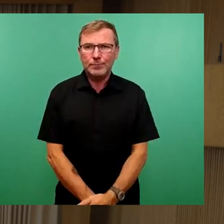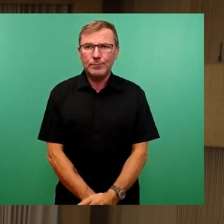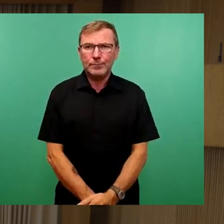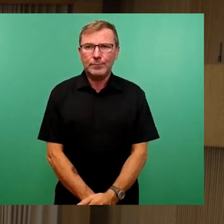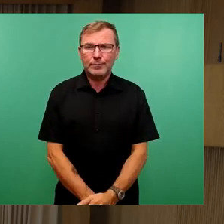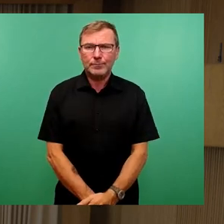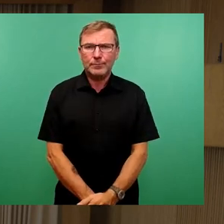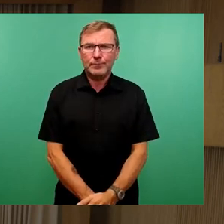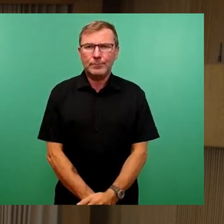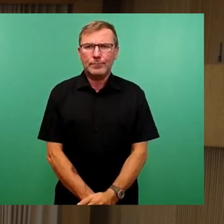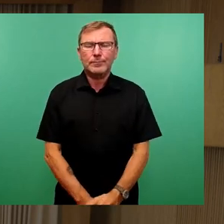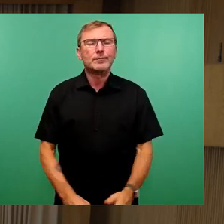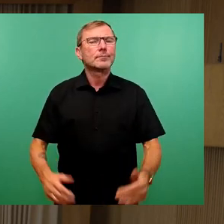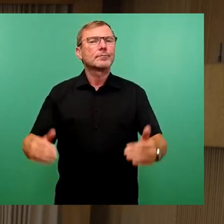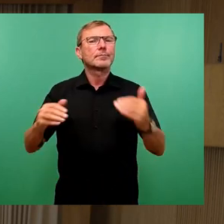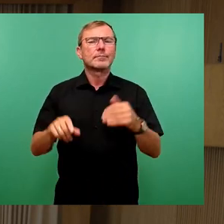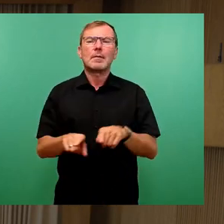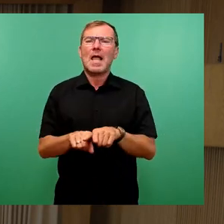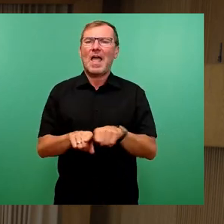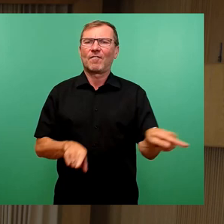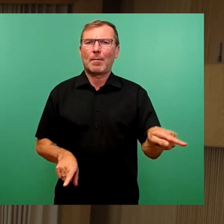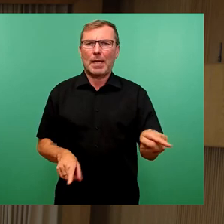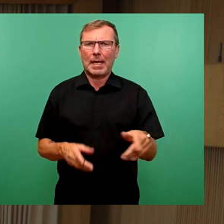So, als nächstes FDP-Fraktion, Herr Blödner.